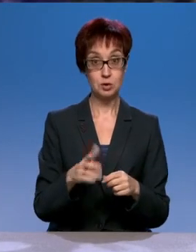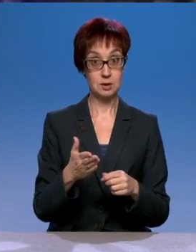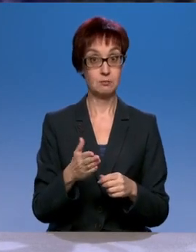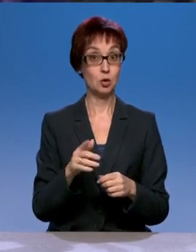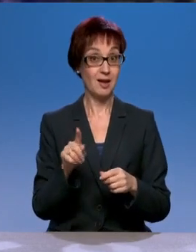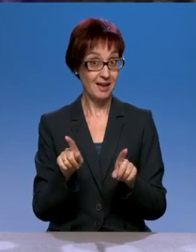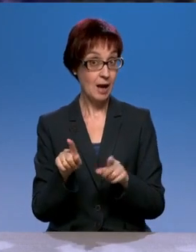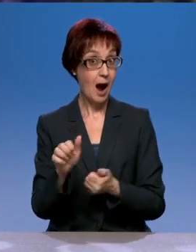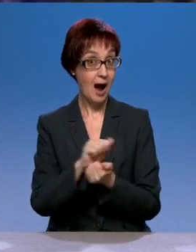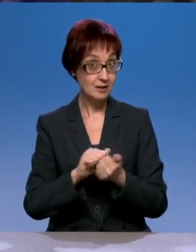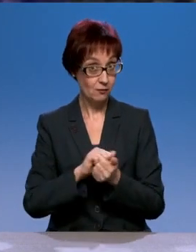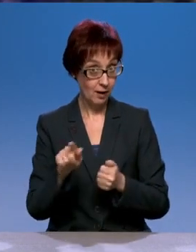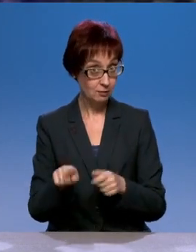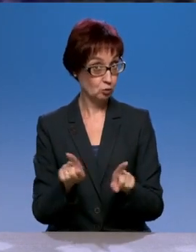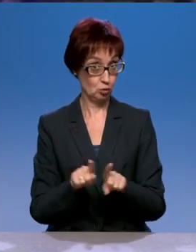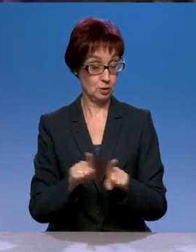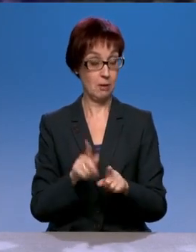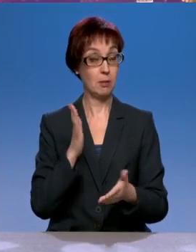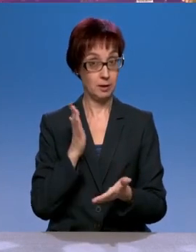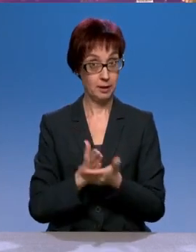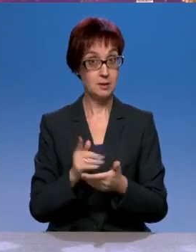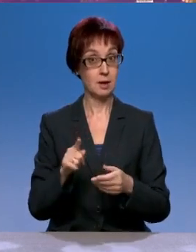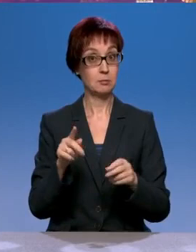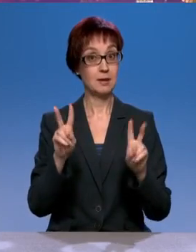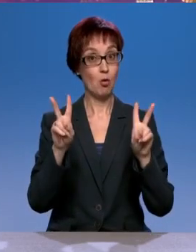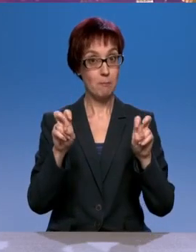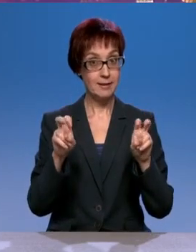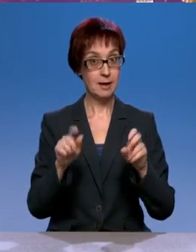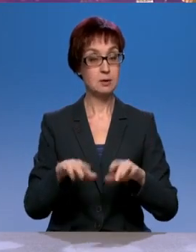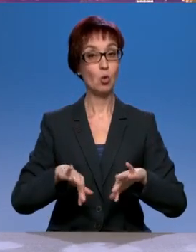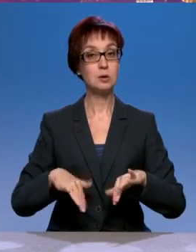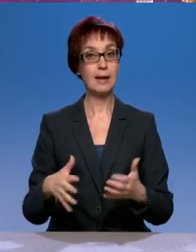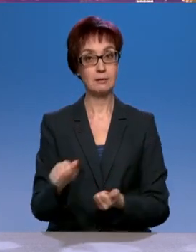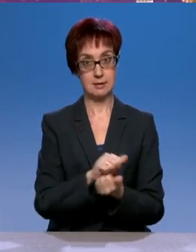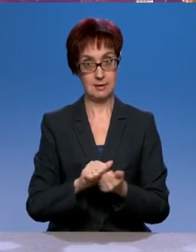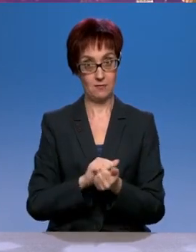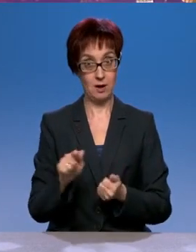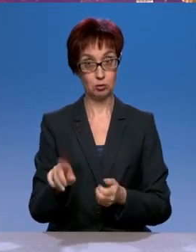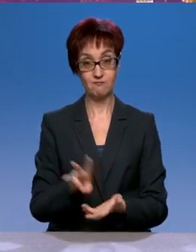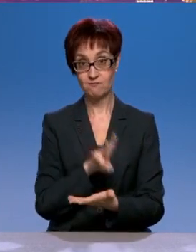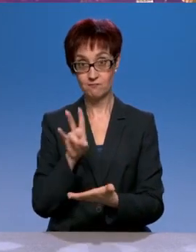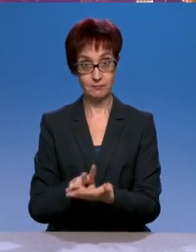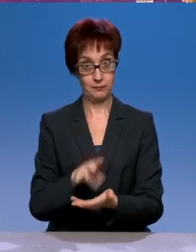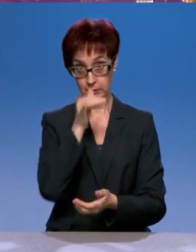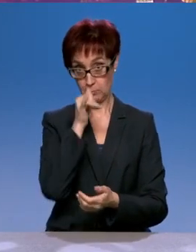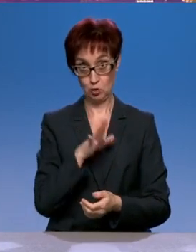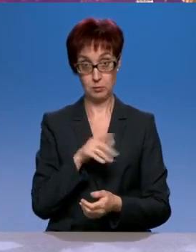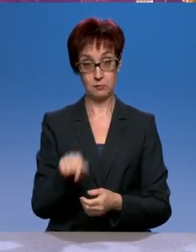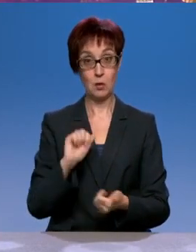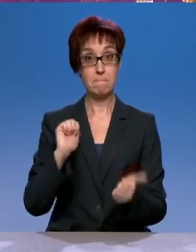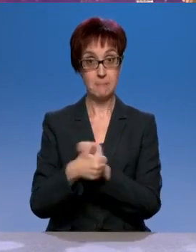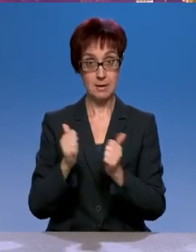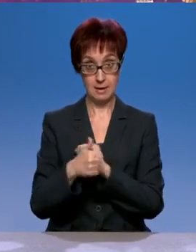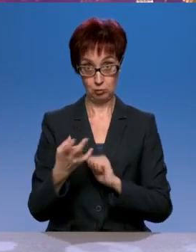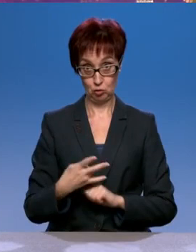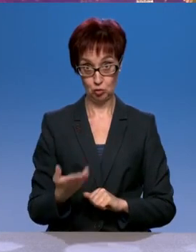Асфальт тоже не может лежать вечно. Его тоже нужно менять. А, соответственно, дорога, на которой нет интенсивности... Никто же вам не делает